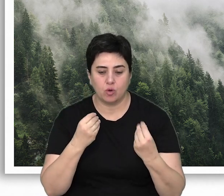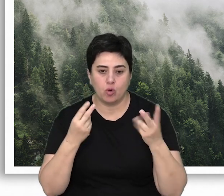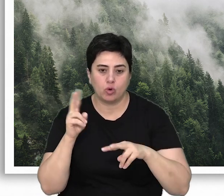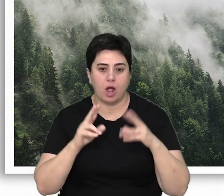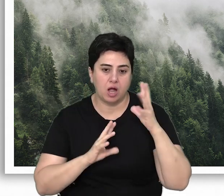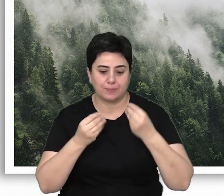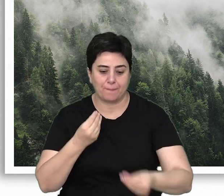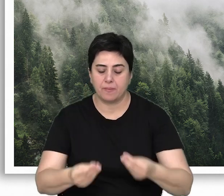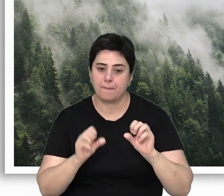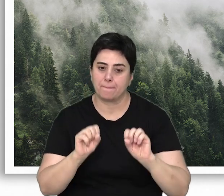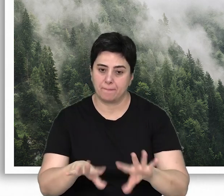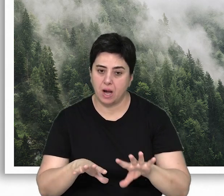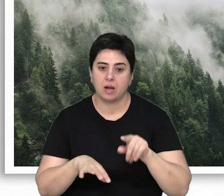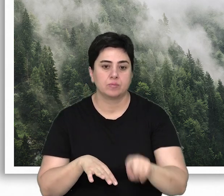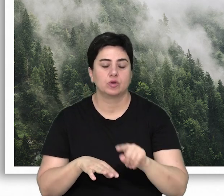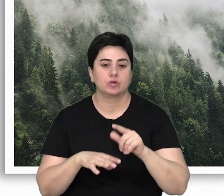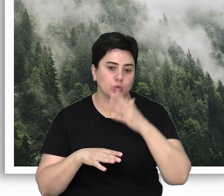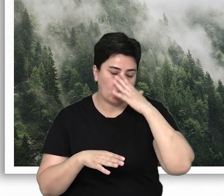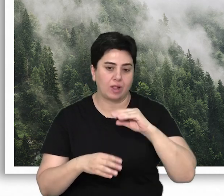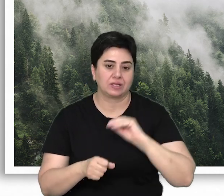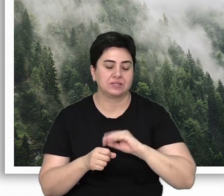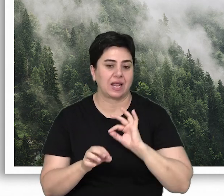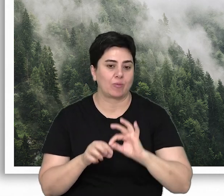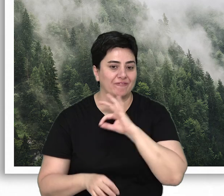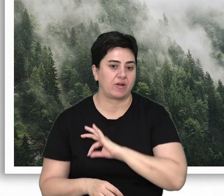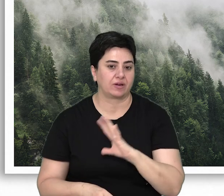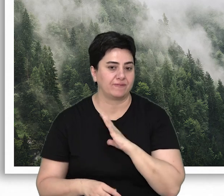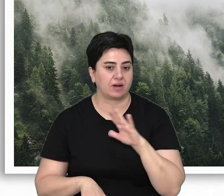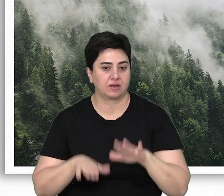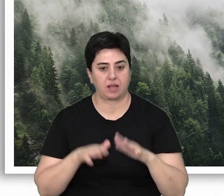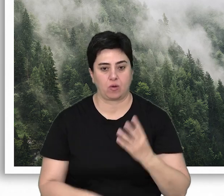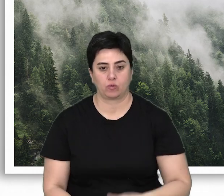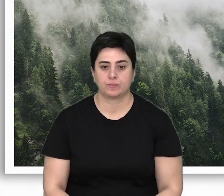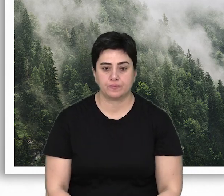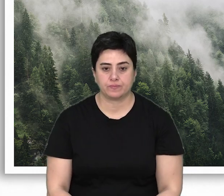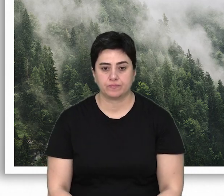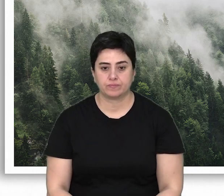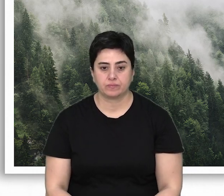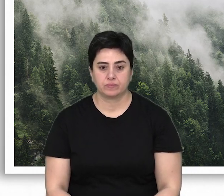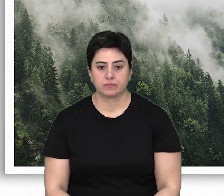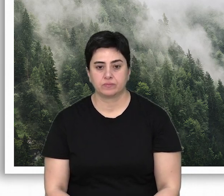yerde ölü ağaç bırakılmalı, bunun ekolojik ve ekonomik faydaları dengelenmelidir.